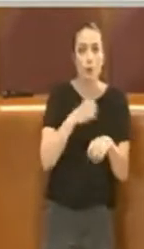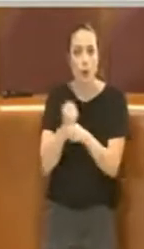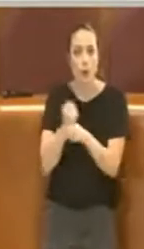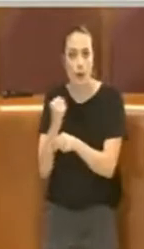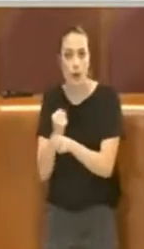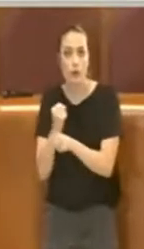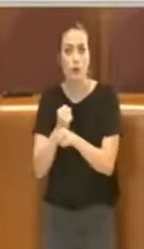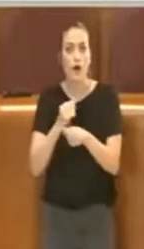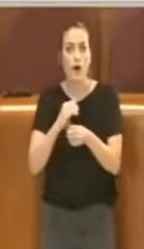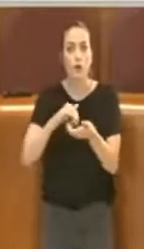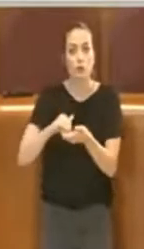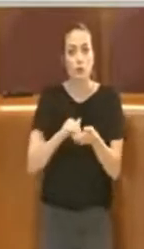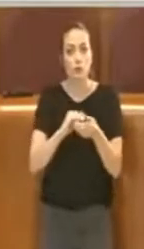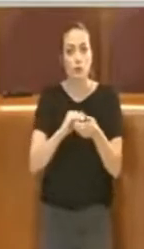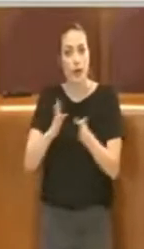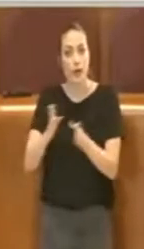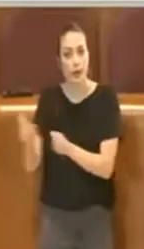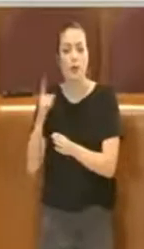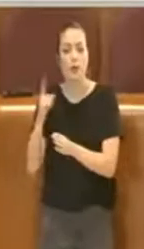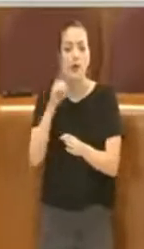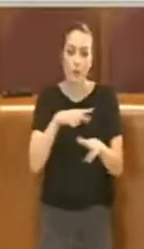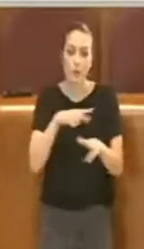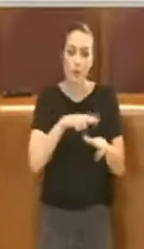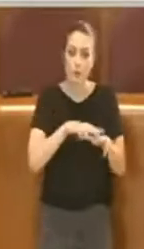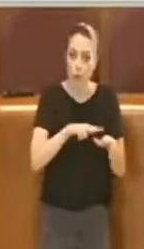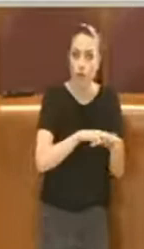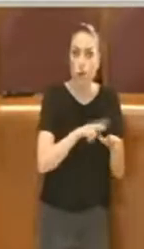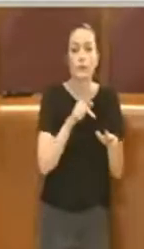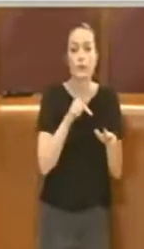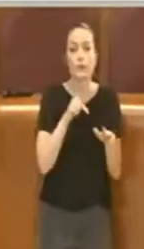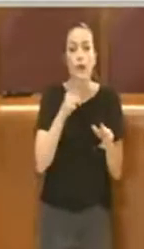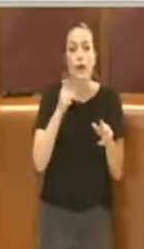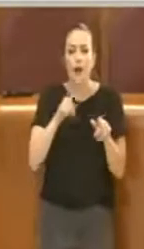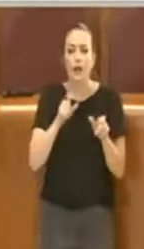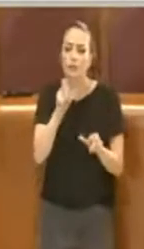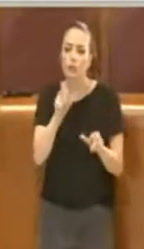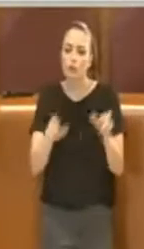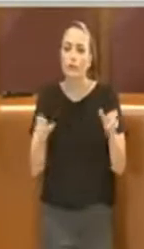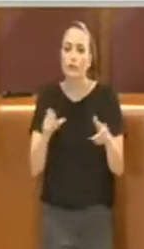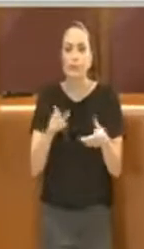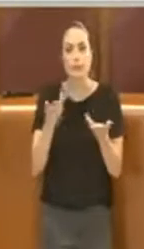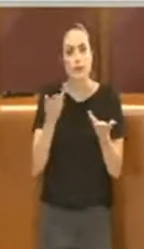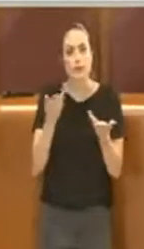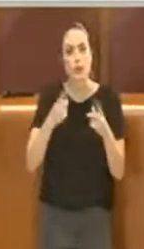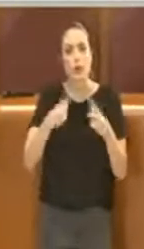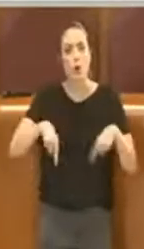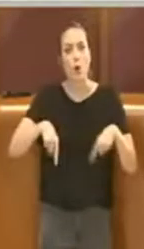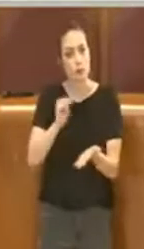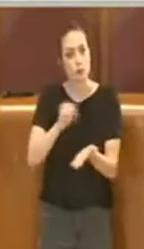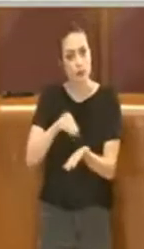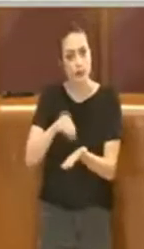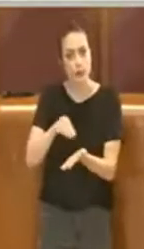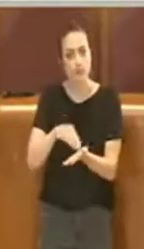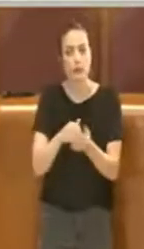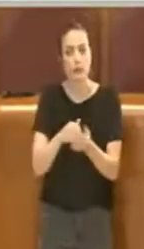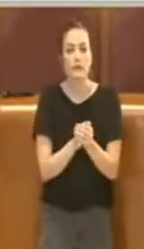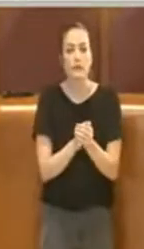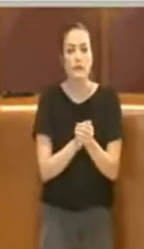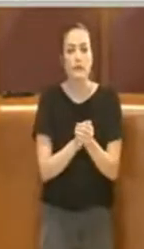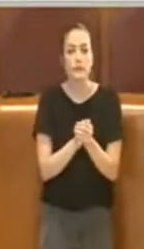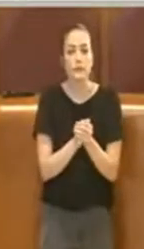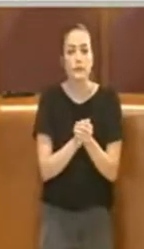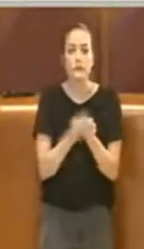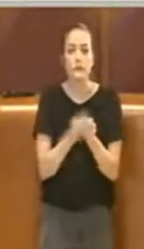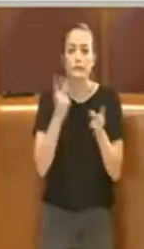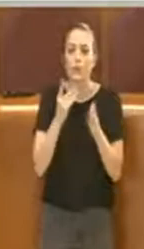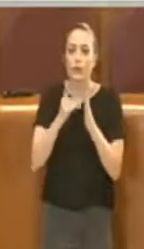associazioni di categoria, i municipi e anche i cittadini presenti in commissione e hanno portato alla presentazione di diverse